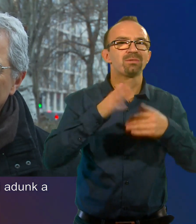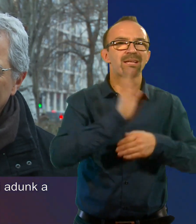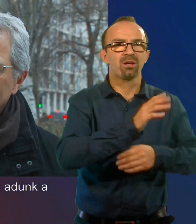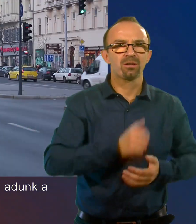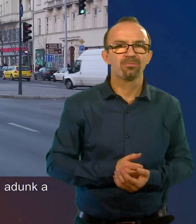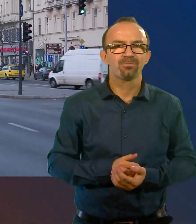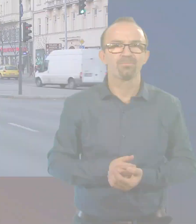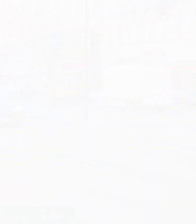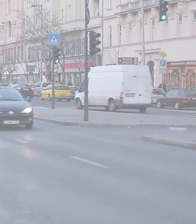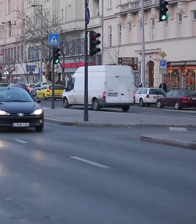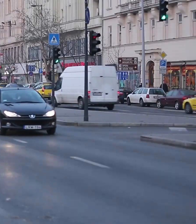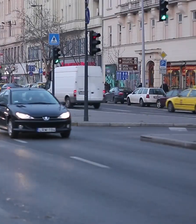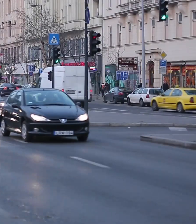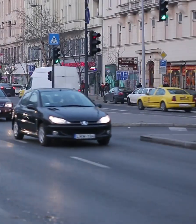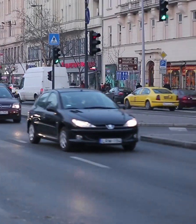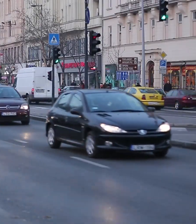államoknak.